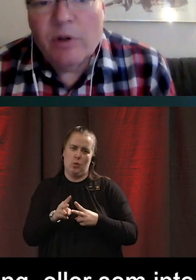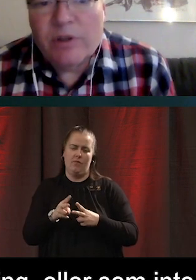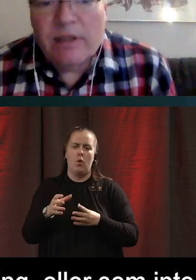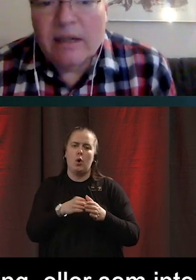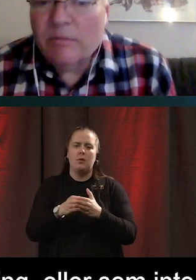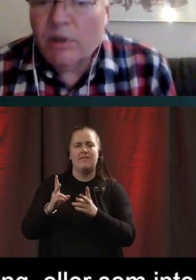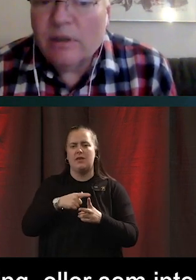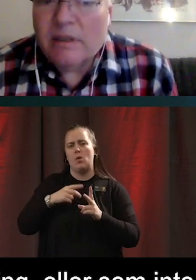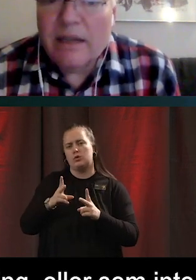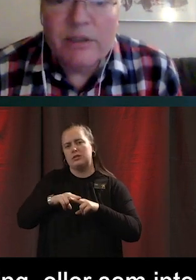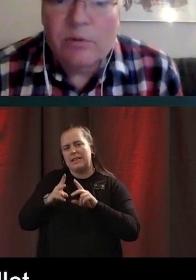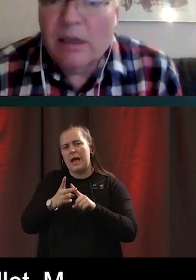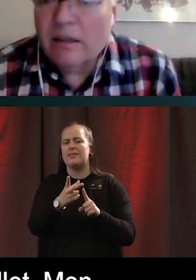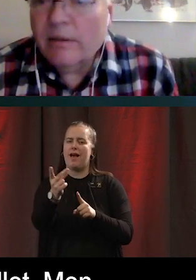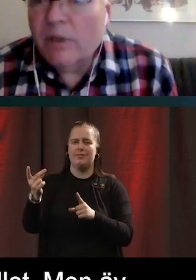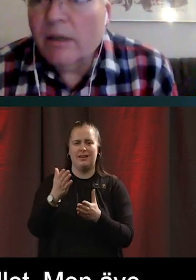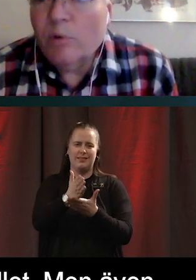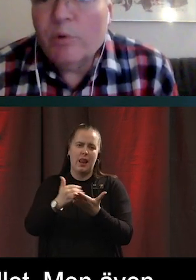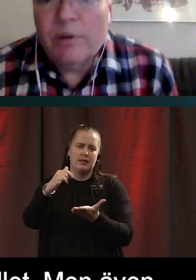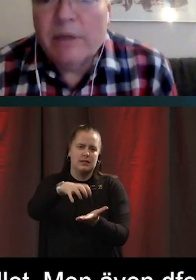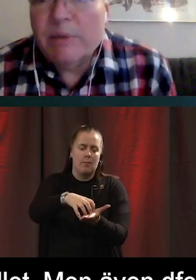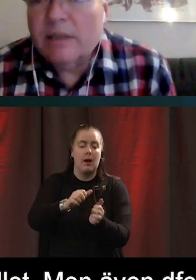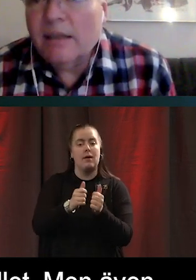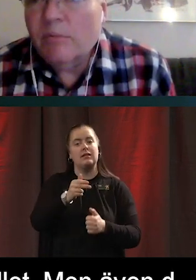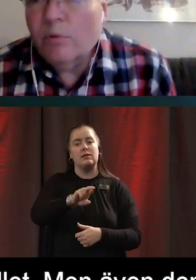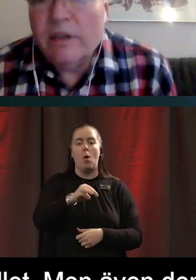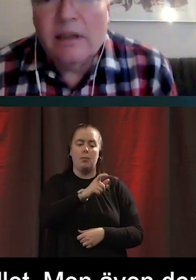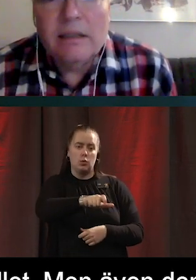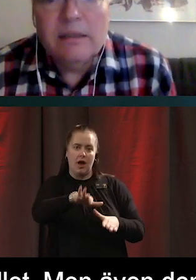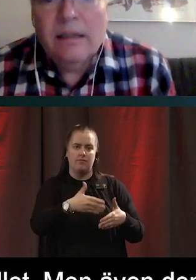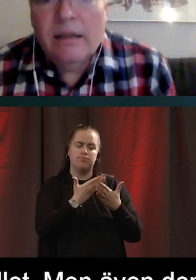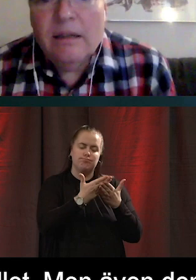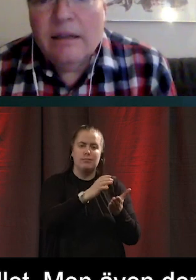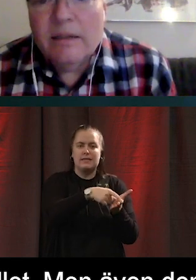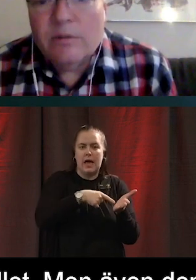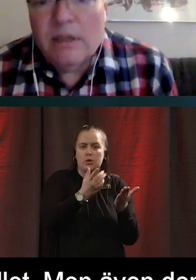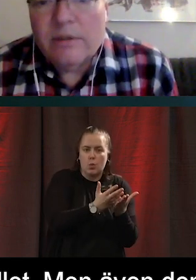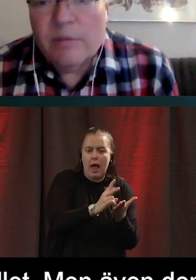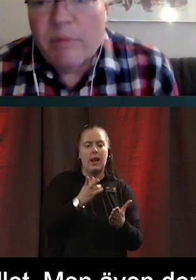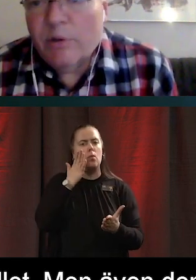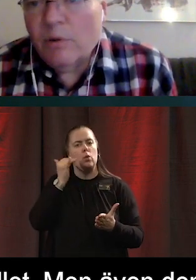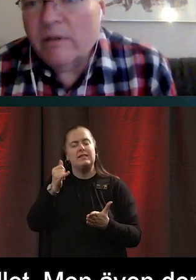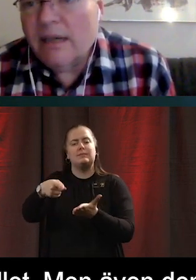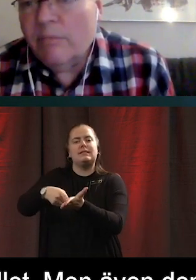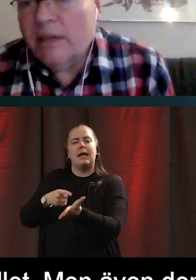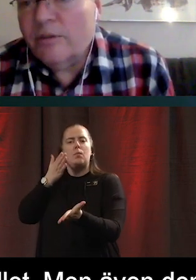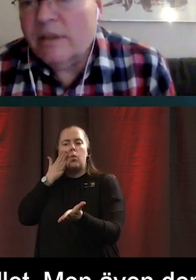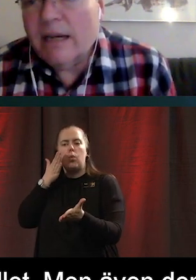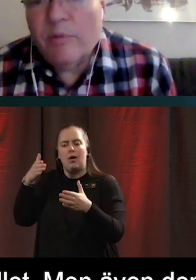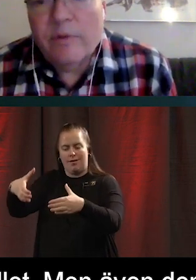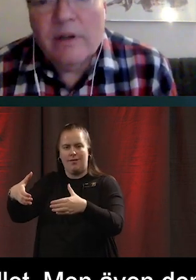Men vi har också den som har gått i särskolan. Eller bor på de här speciella boendena. Alltså som är beroende av